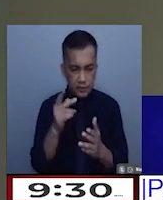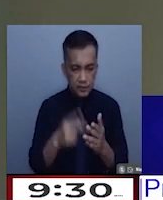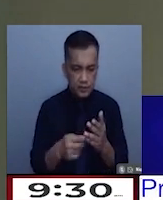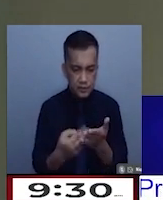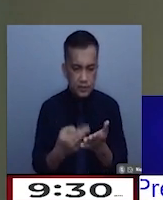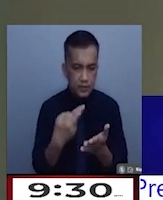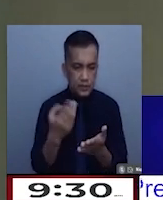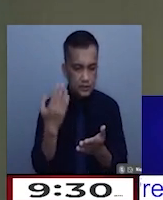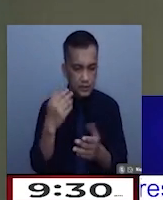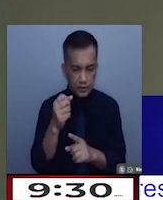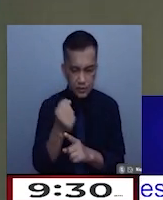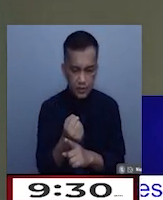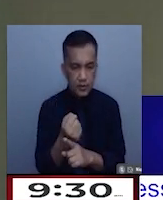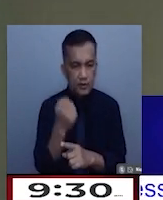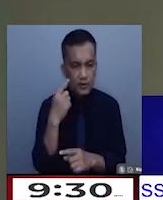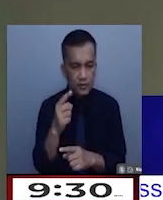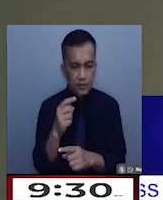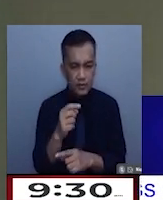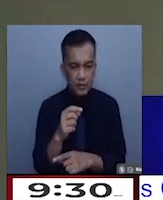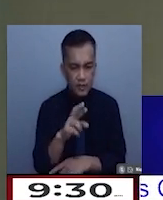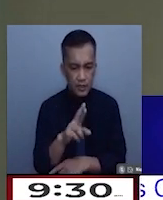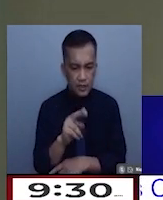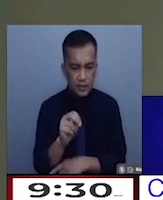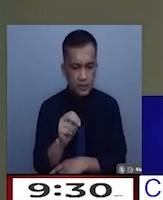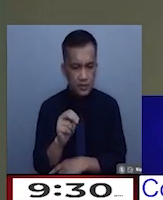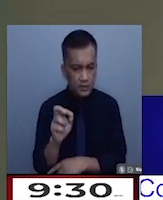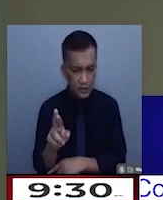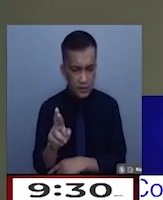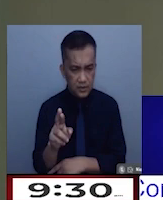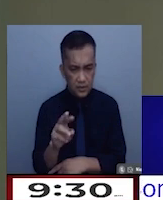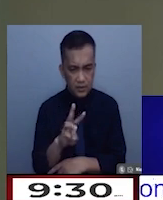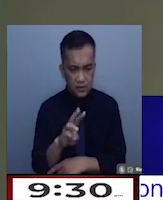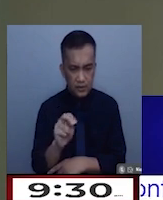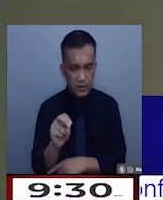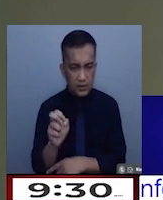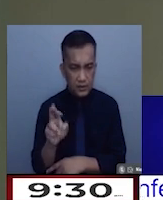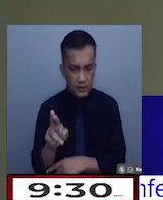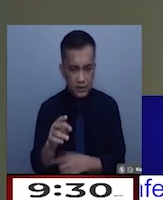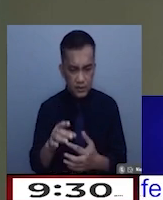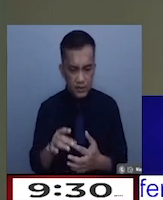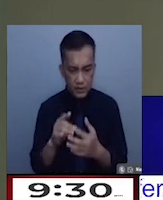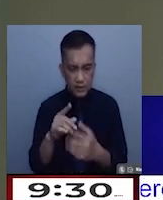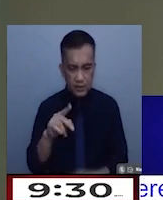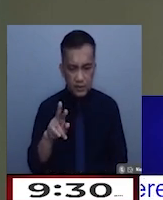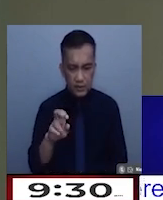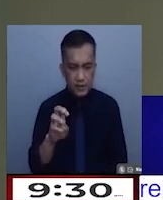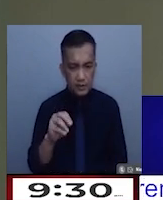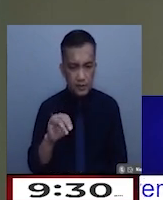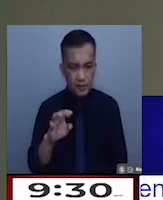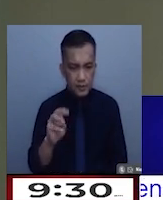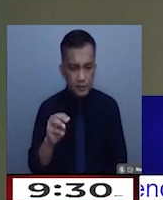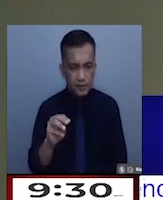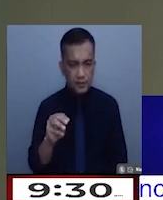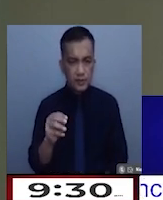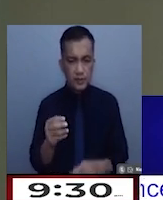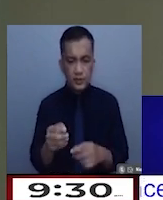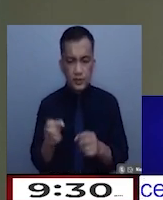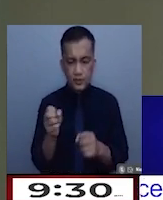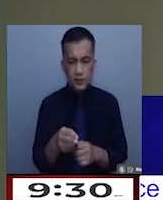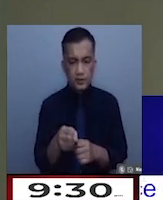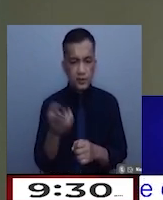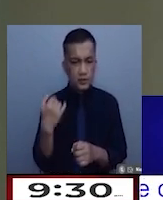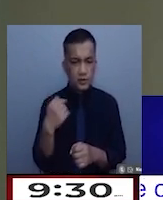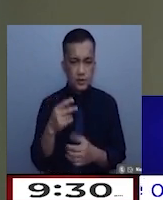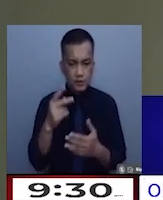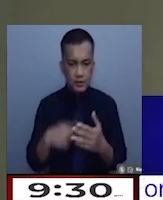Setiembre para sa RMR, WMR, special at premium, nang ipinatupad na ang